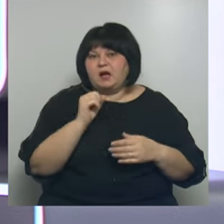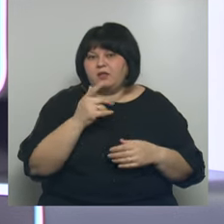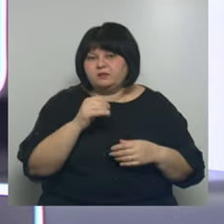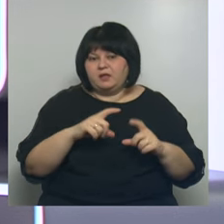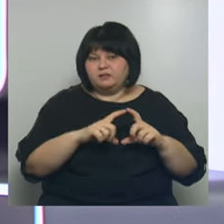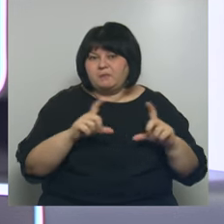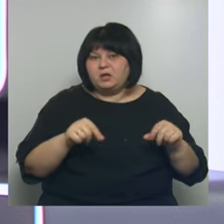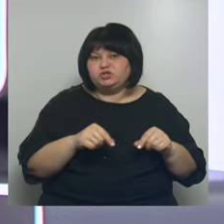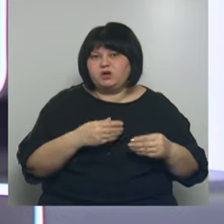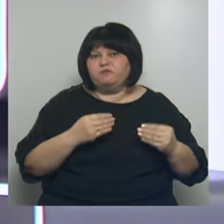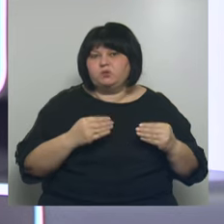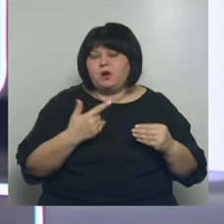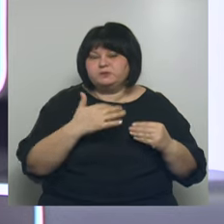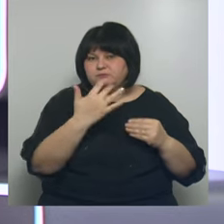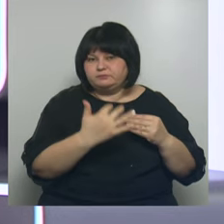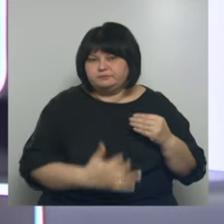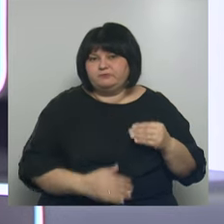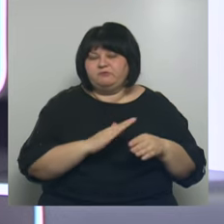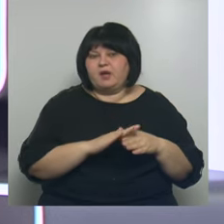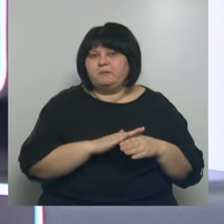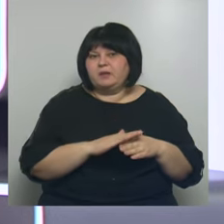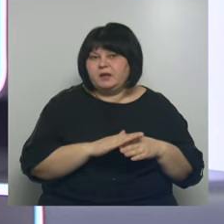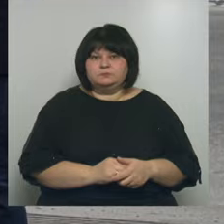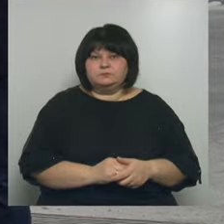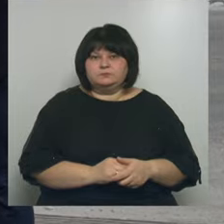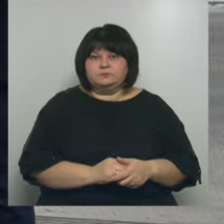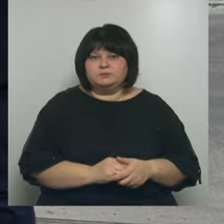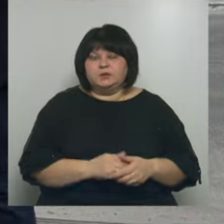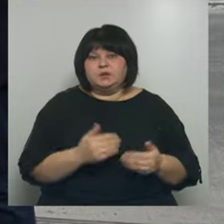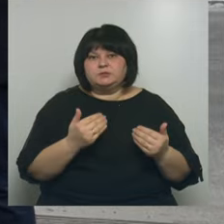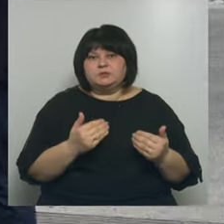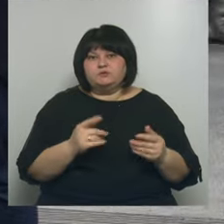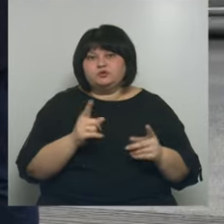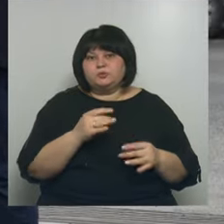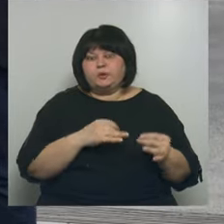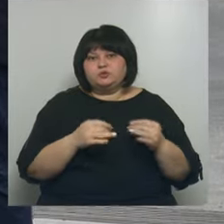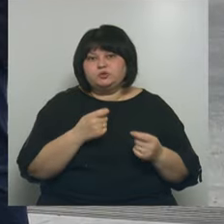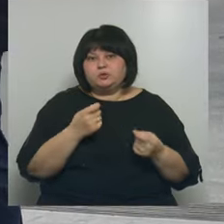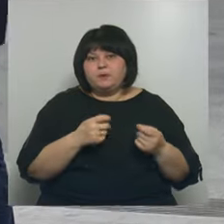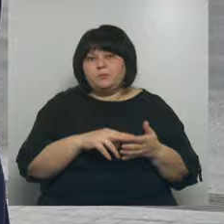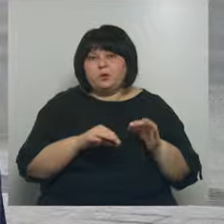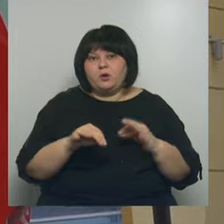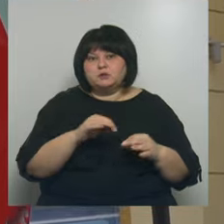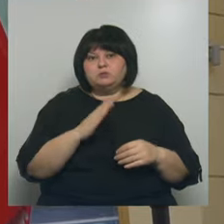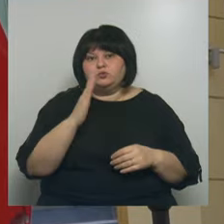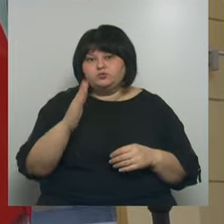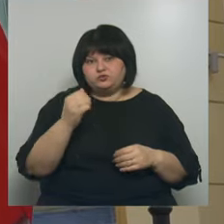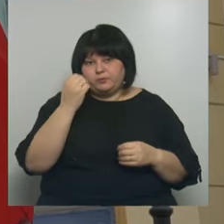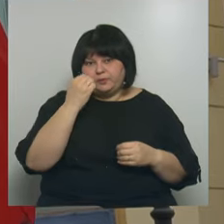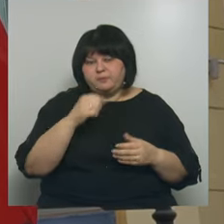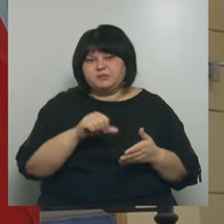нанесены именно погибших, или женщина, закрывающая собой детей. Сегодня, чтобы обсудить нюансы проекта будущего мемориала,